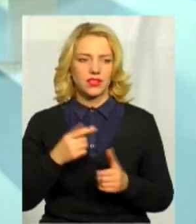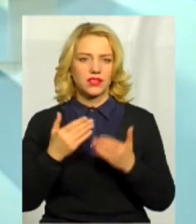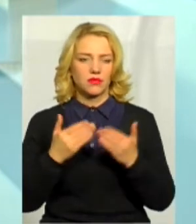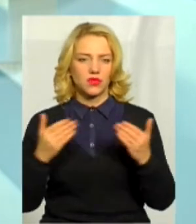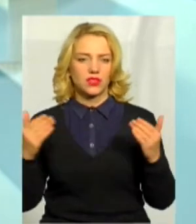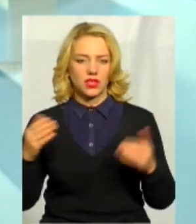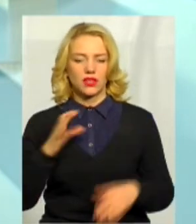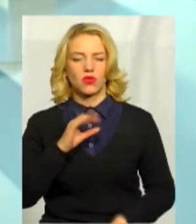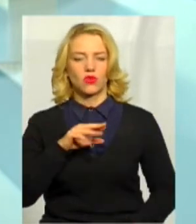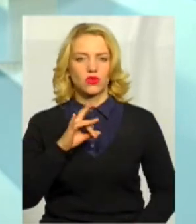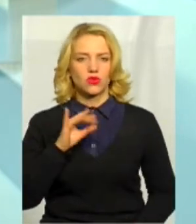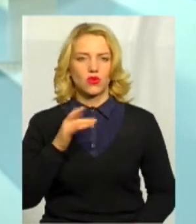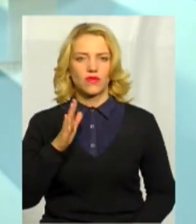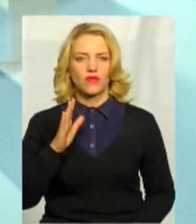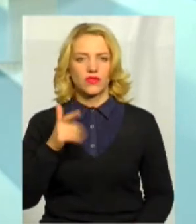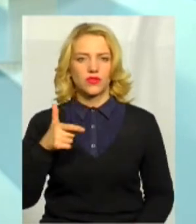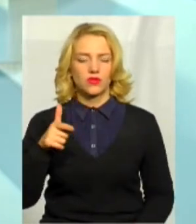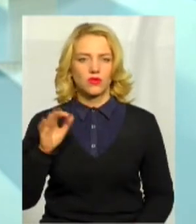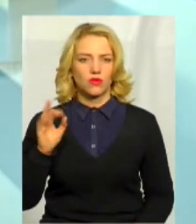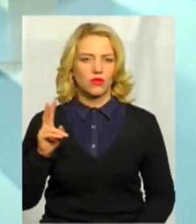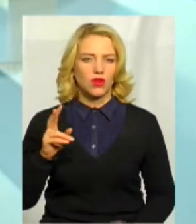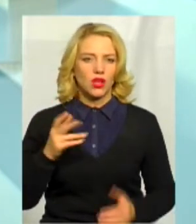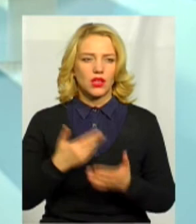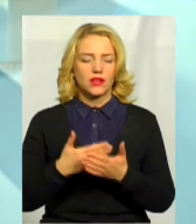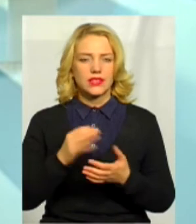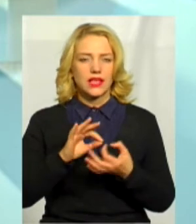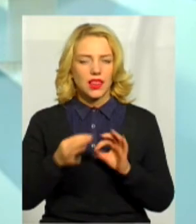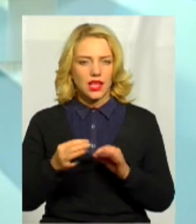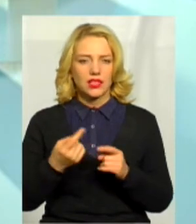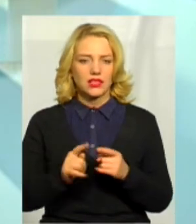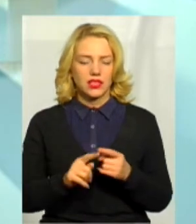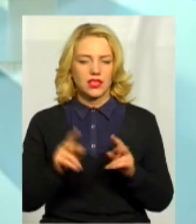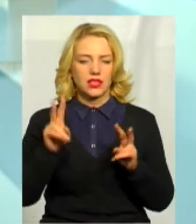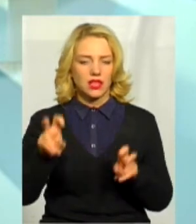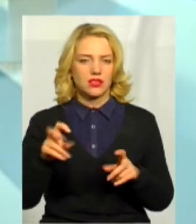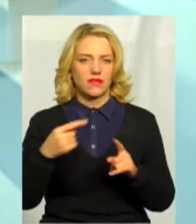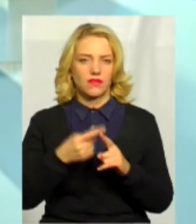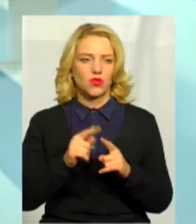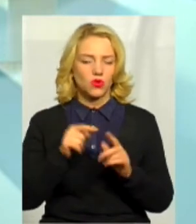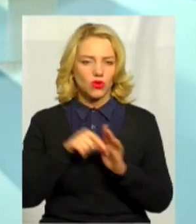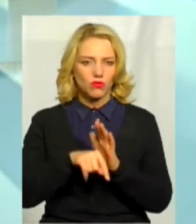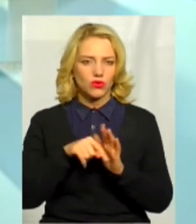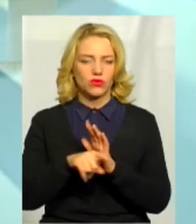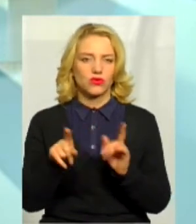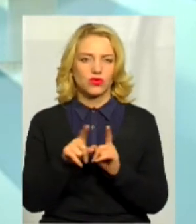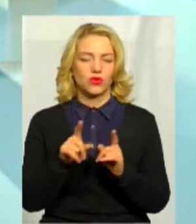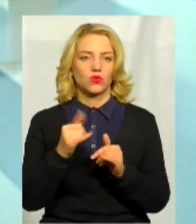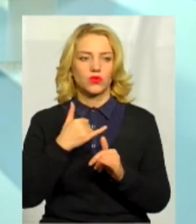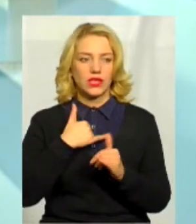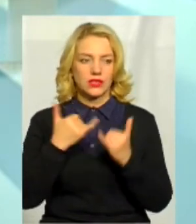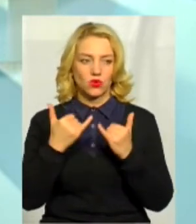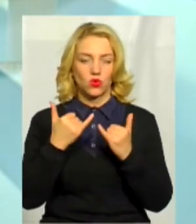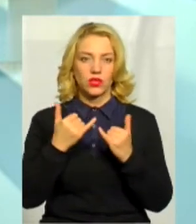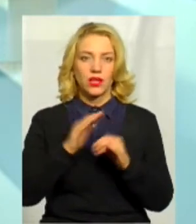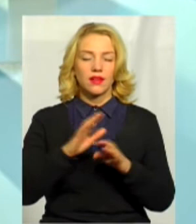Островського. Власне, складність назви полягала в тому, що сьогодні у нас не